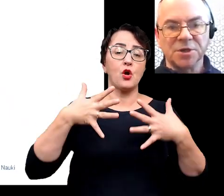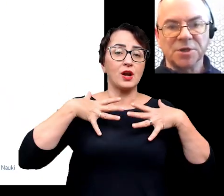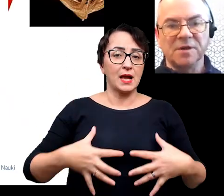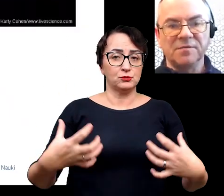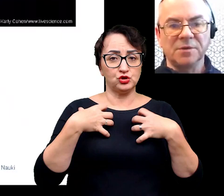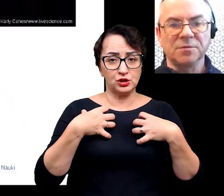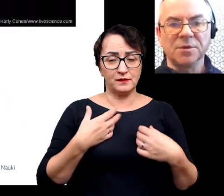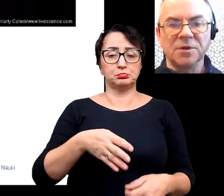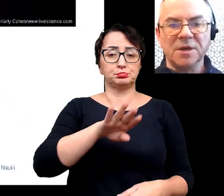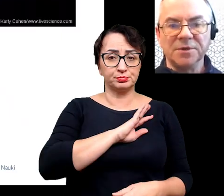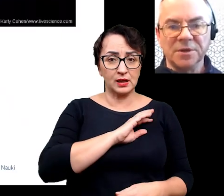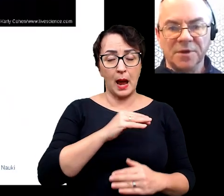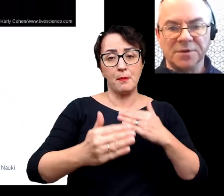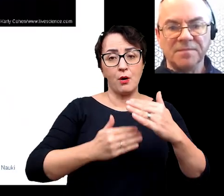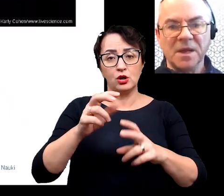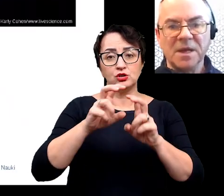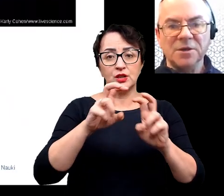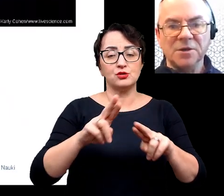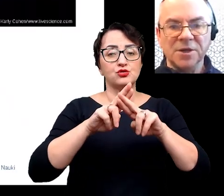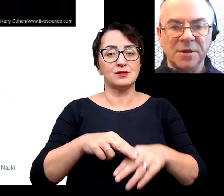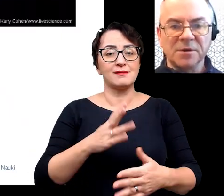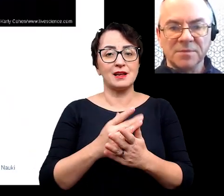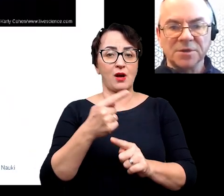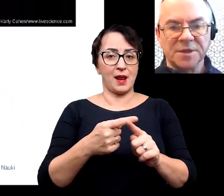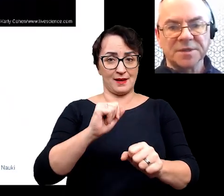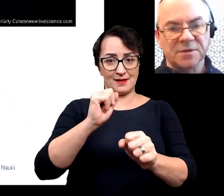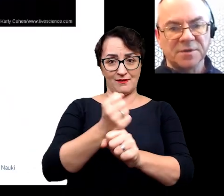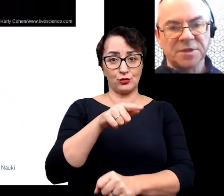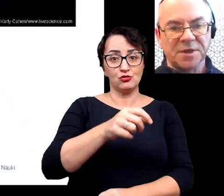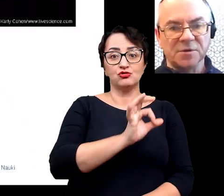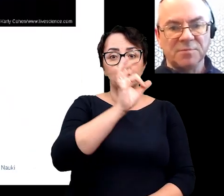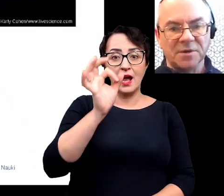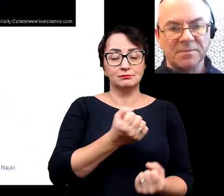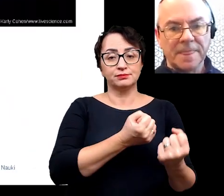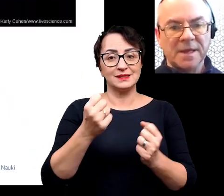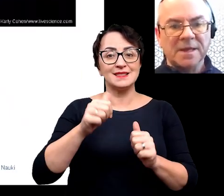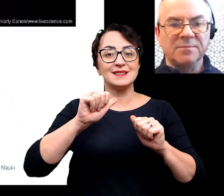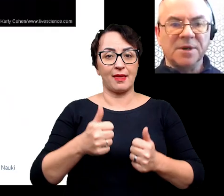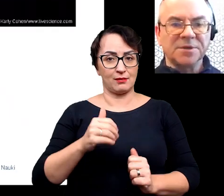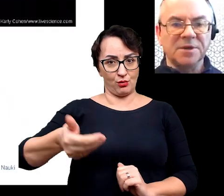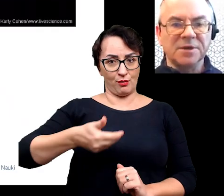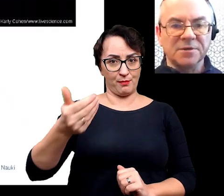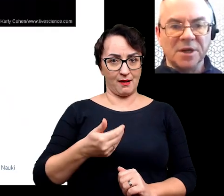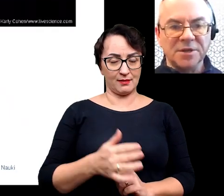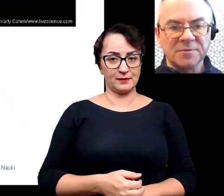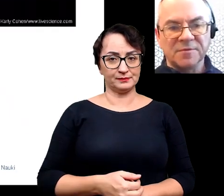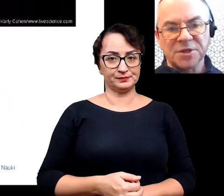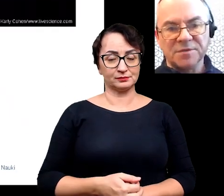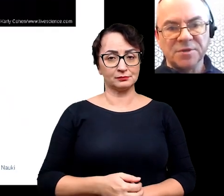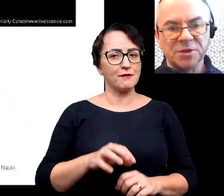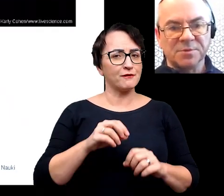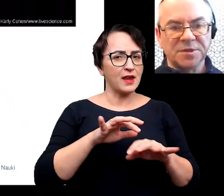organizmu, po jakimś czasie pojawiają się tylko elementy twarde. I one mają szansę zachować je w stanie kopalnym. Bardzo wiele